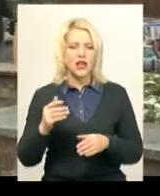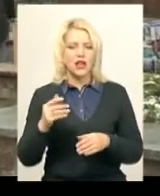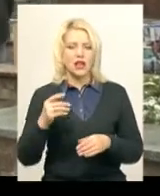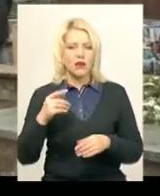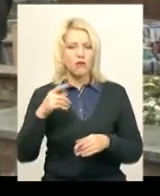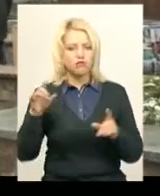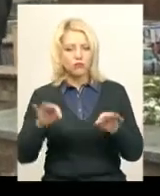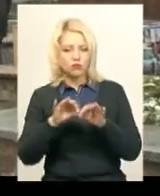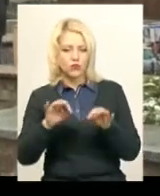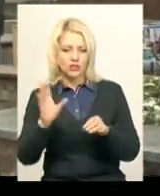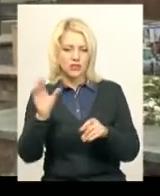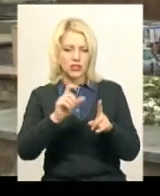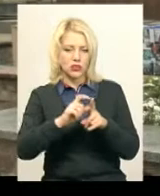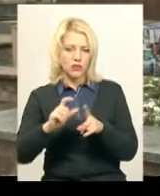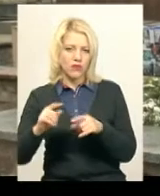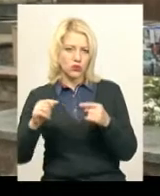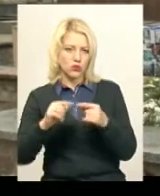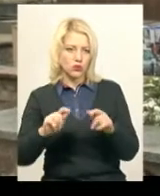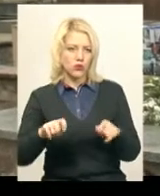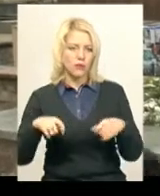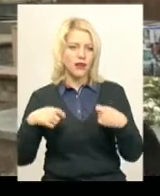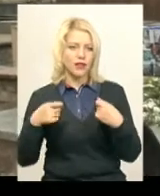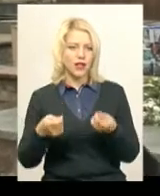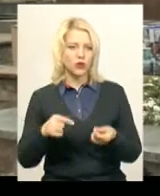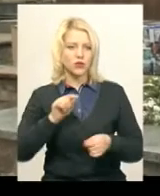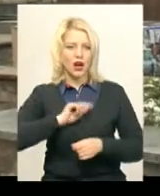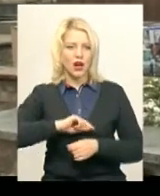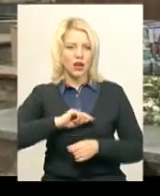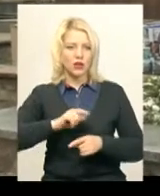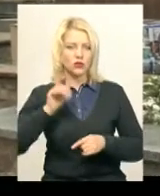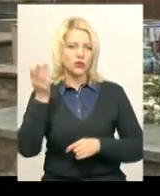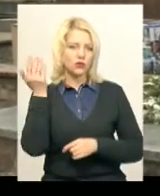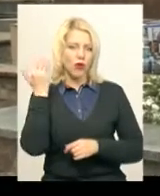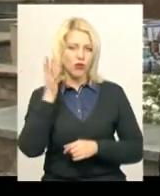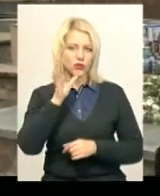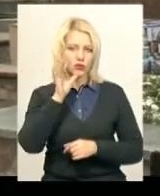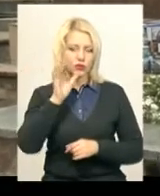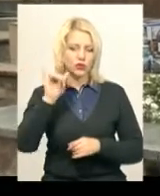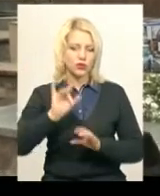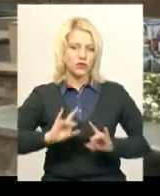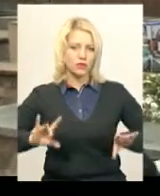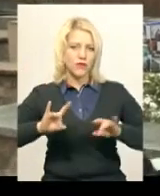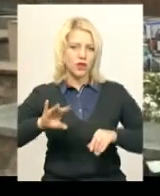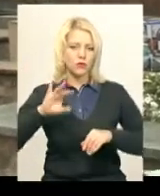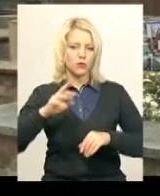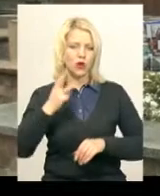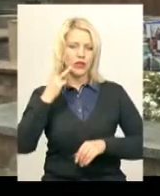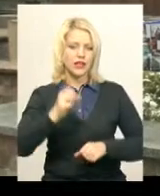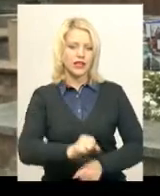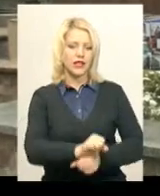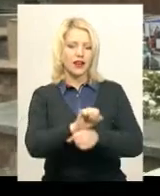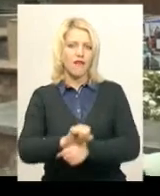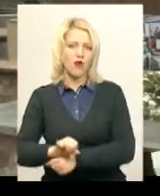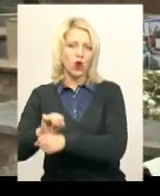точно передають характер того часу і розповідають про три революції